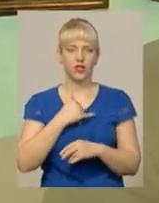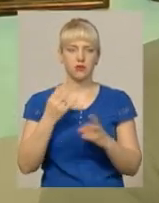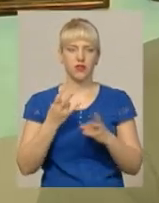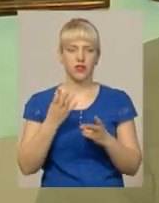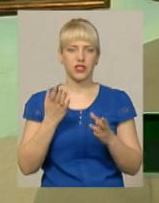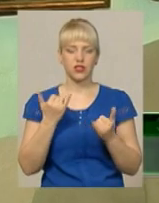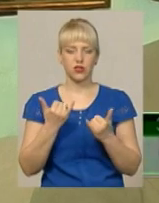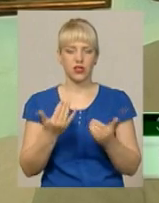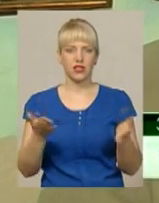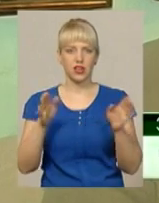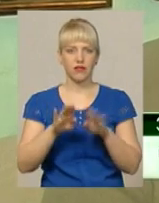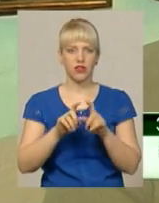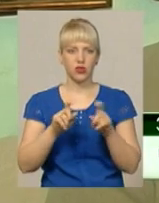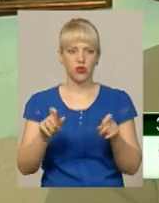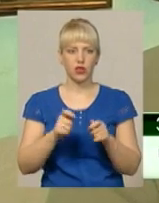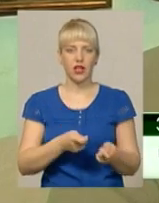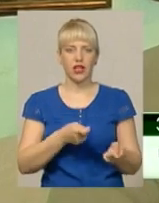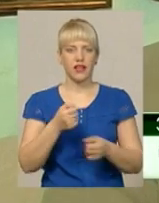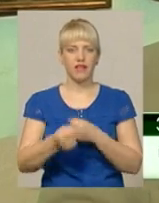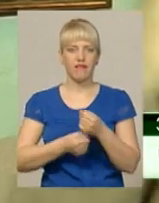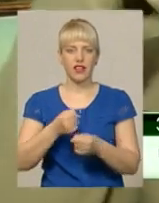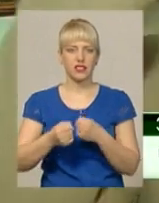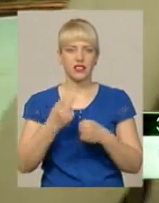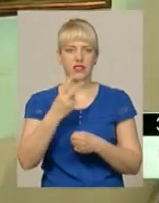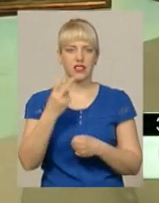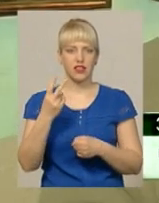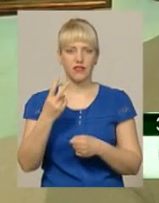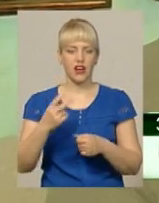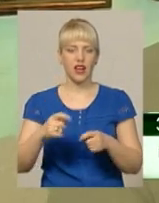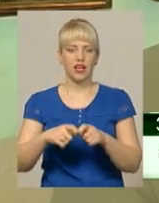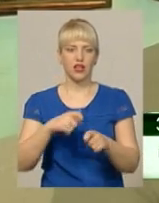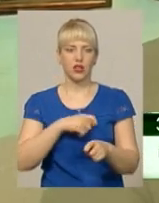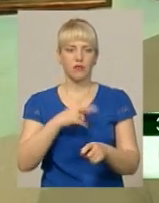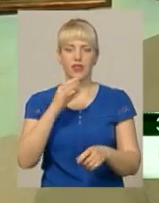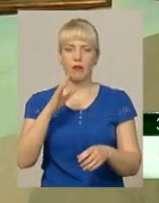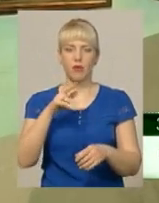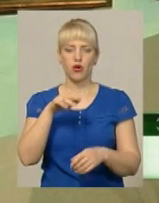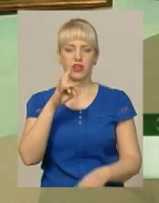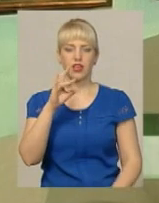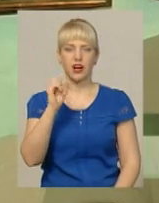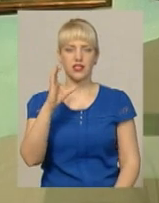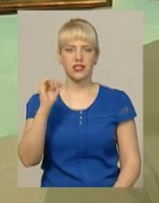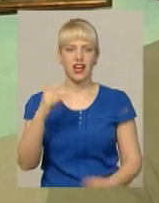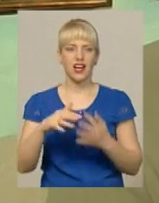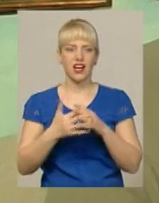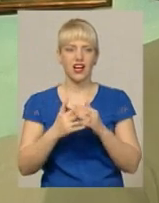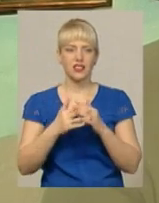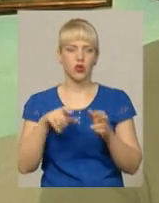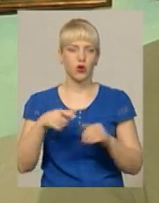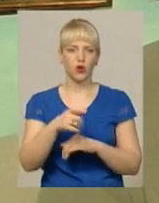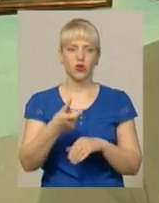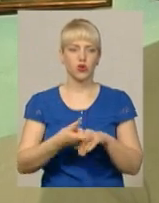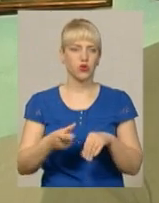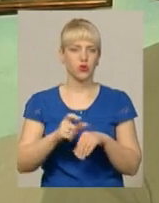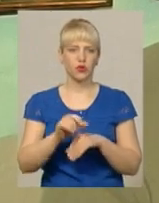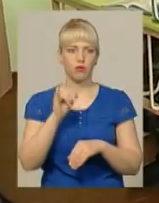закривати школу і вести дітей 22 кілометри. І навіть не по трасі, хороша дорога, а селам іде дорога дуже погана, дуже